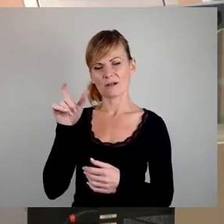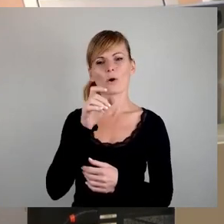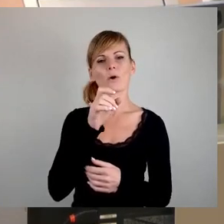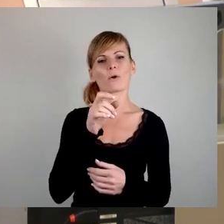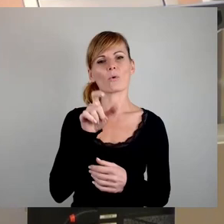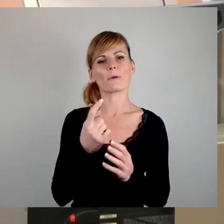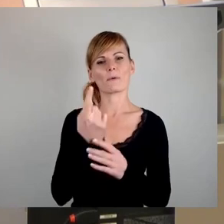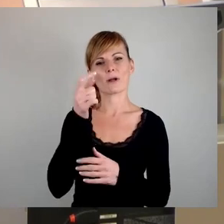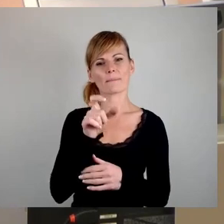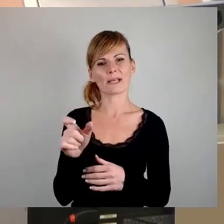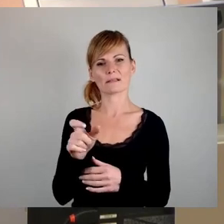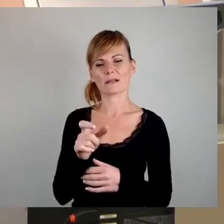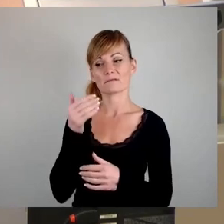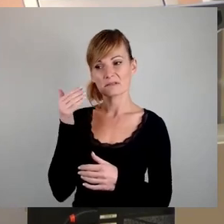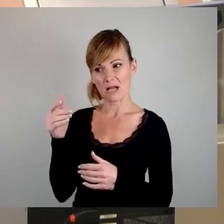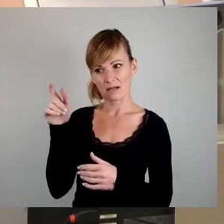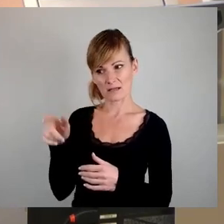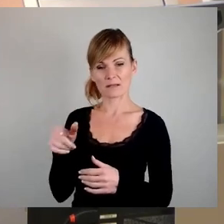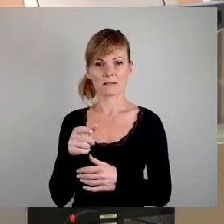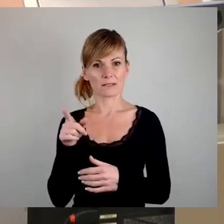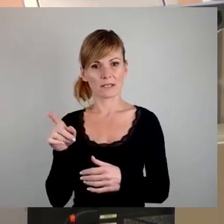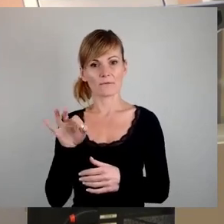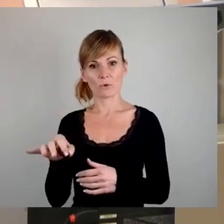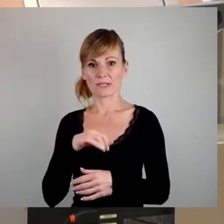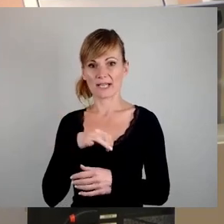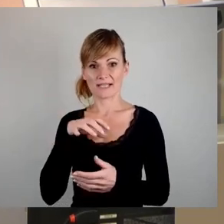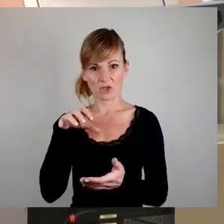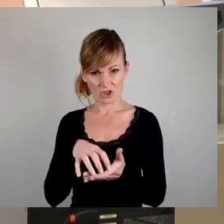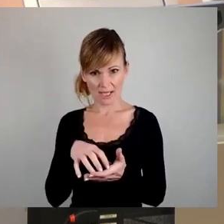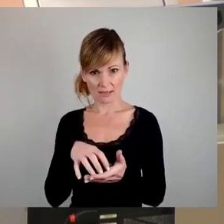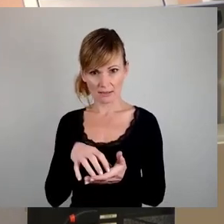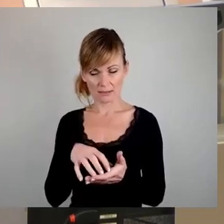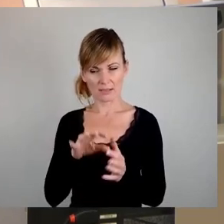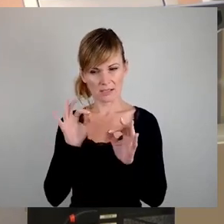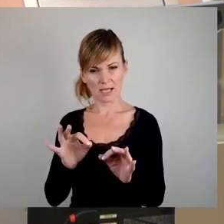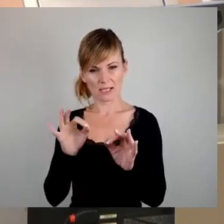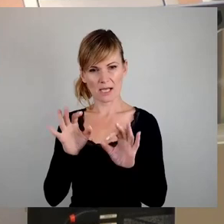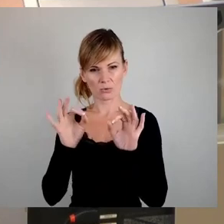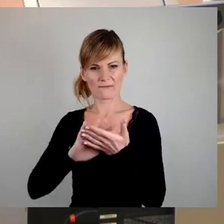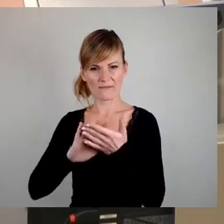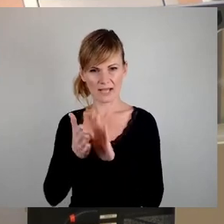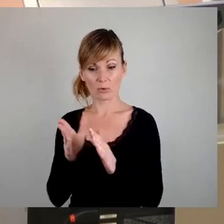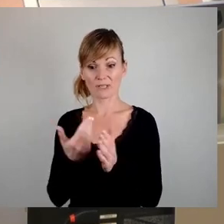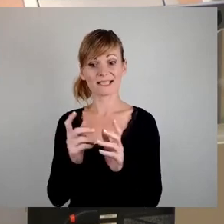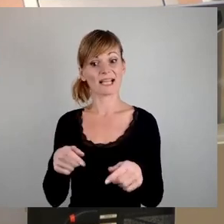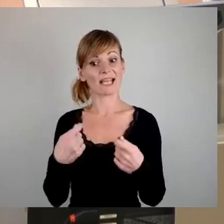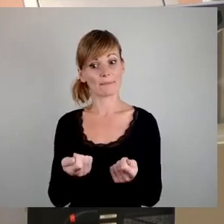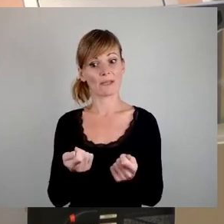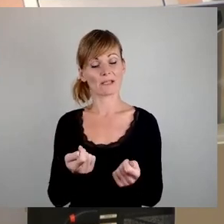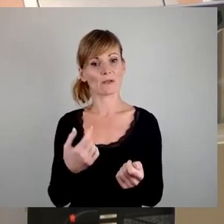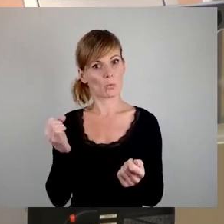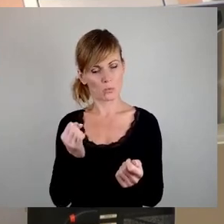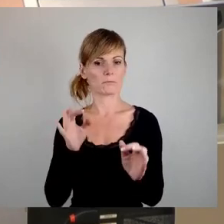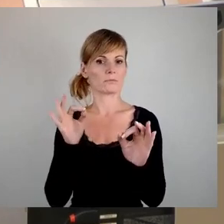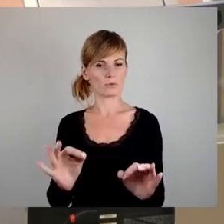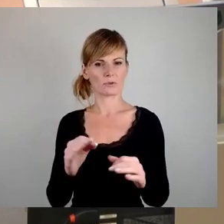gute Verhandlungen im Interesse der Stadt geführt hat. Und das Ergebnis kann sich weiß Gott sehen lassen und ich bezweifle sogar, wenn diese Wohnungen, ich habe das